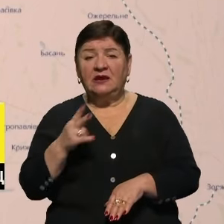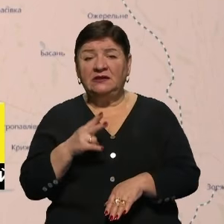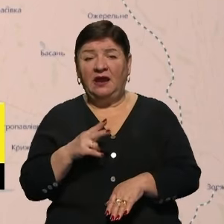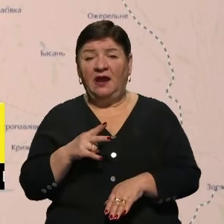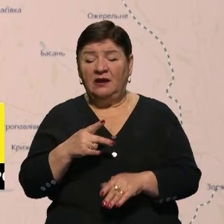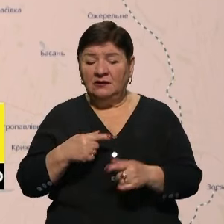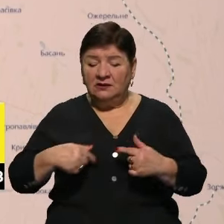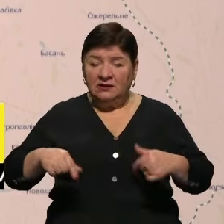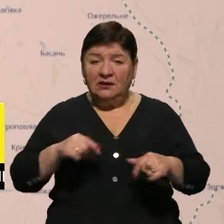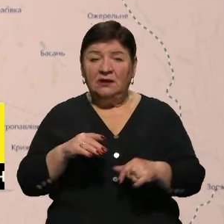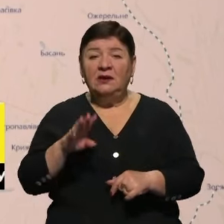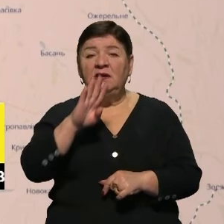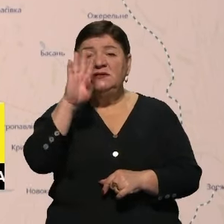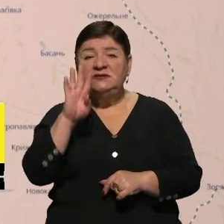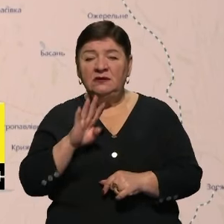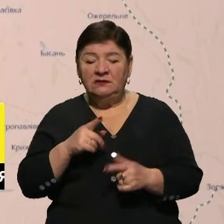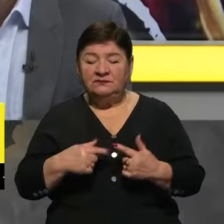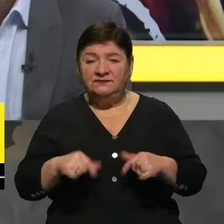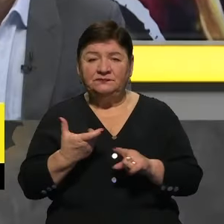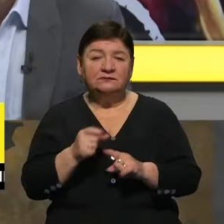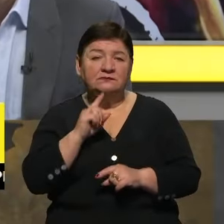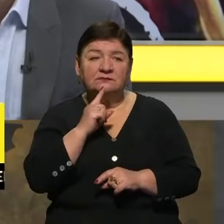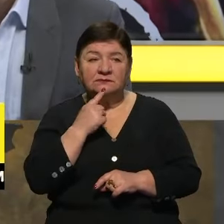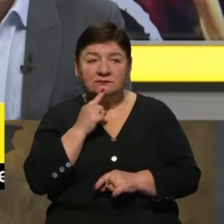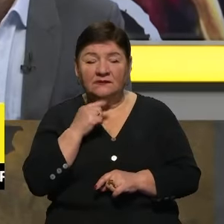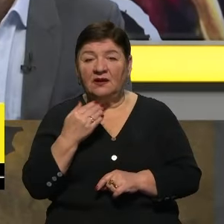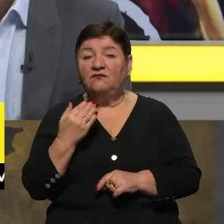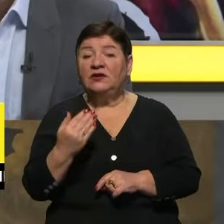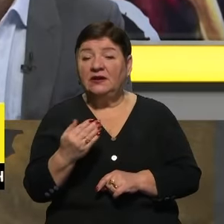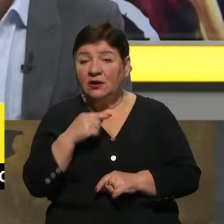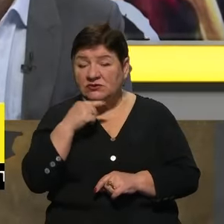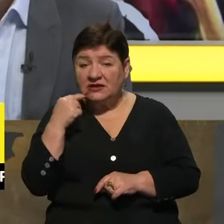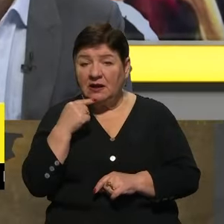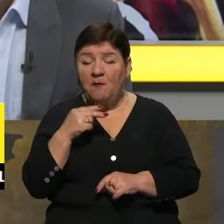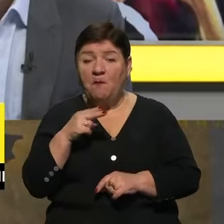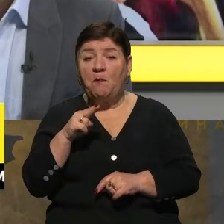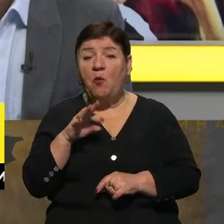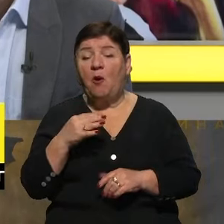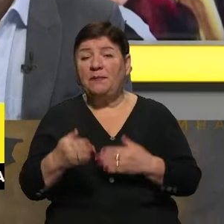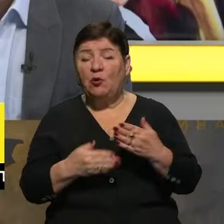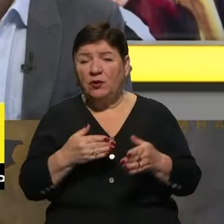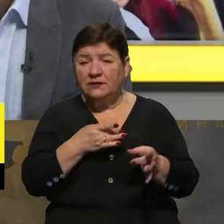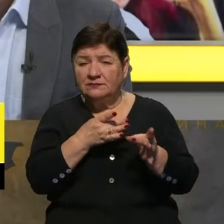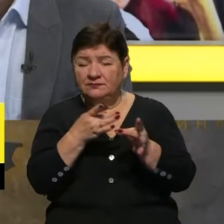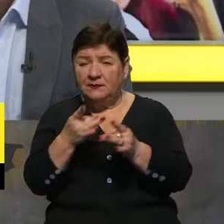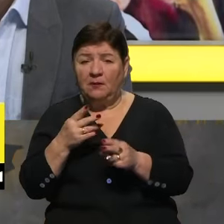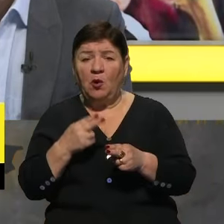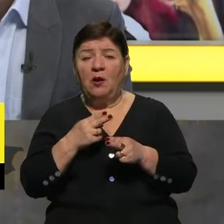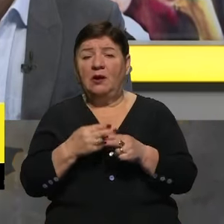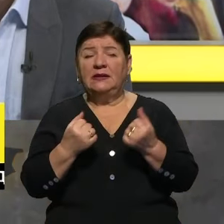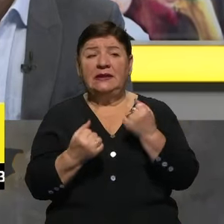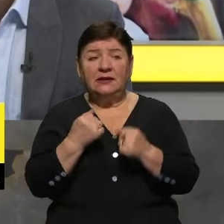довкола сірої зони. Загалом дуже складно, тому що вони і по піхоті нашій працюють, і по бронетехніці,